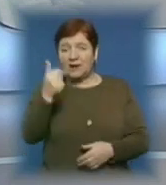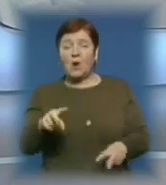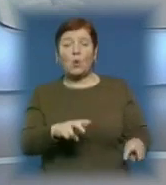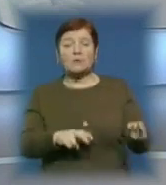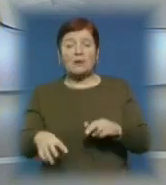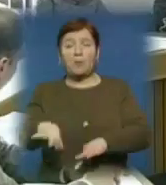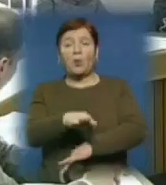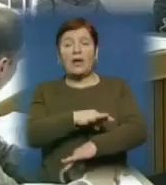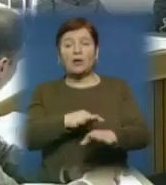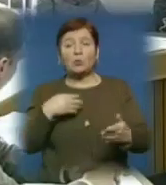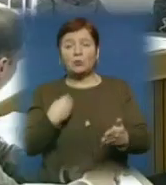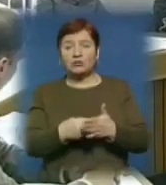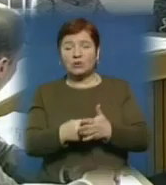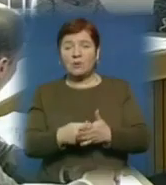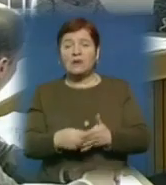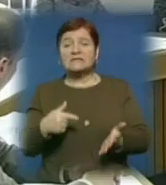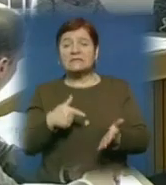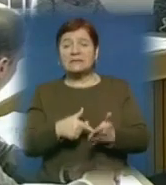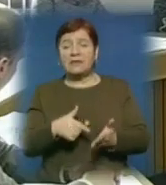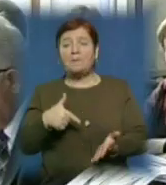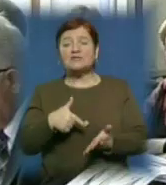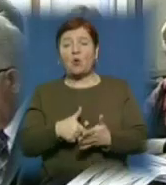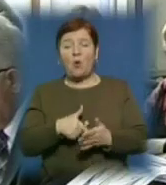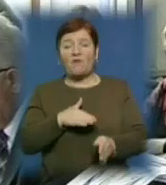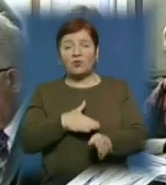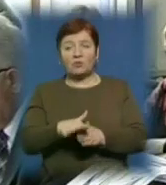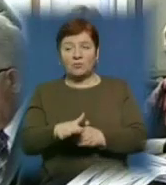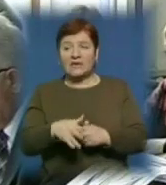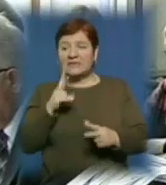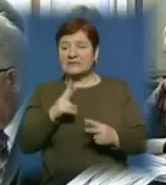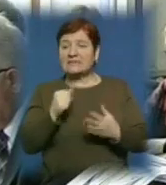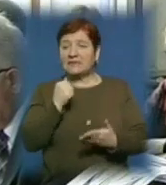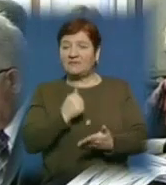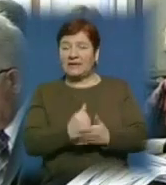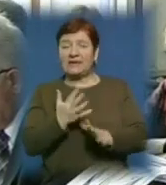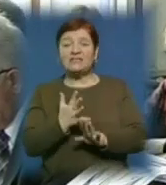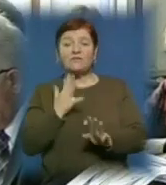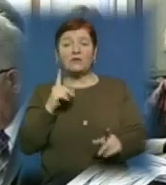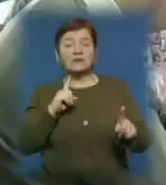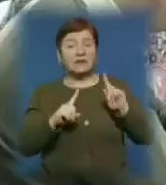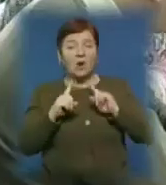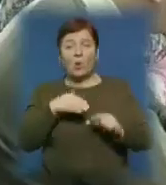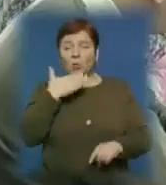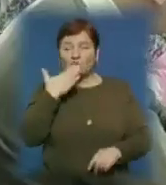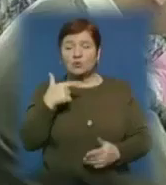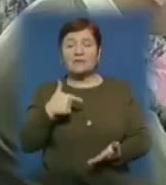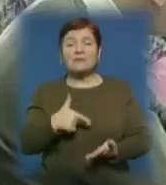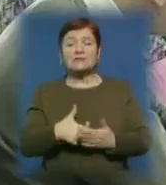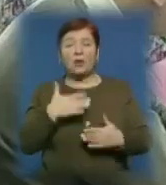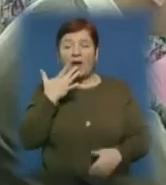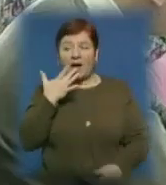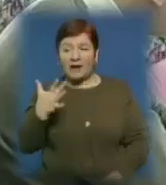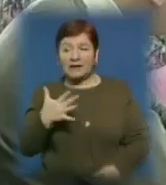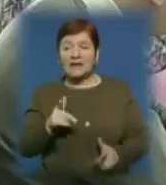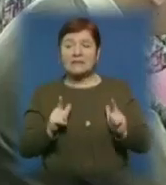проєкту бюджету на засіданні міського виконкому. Остаточно його затвердять на черговій сесії Ужгородської міської ради. Згідно з